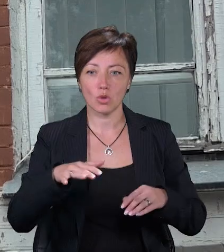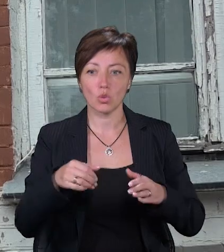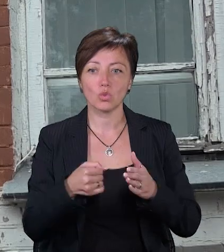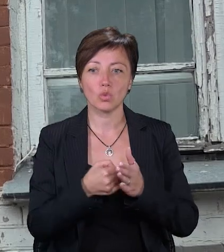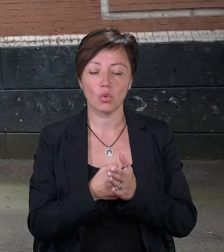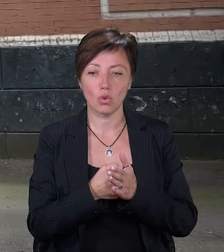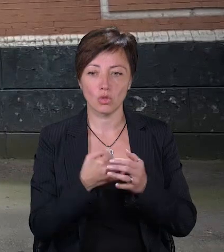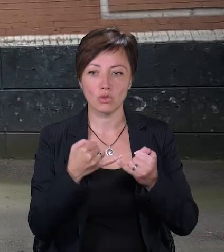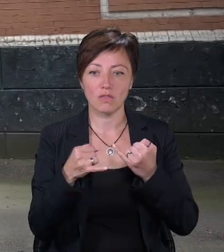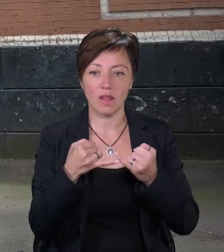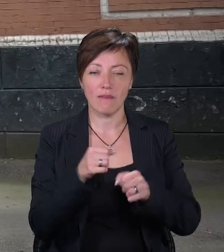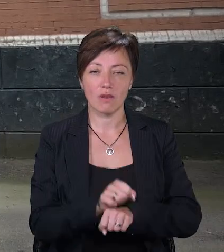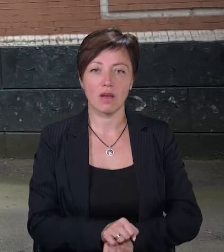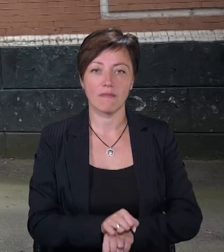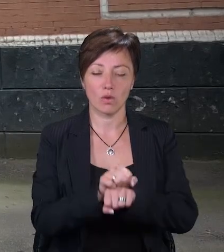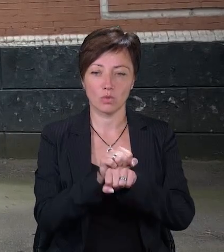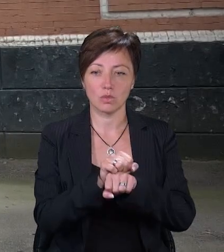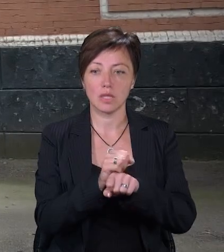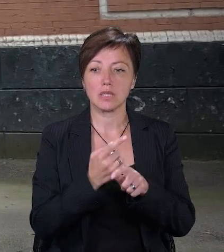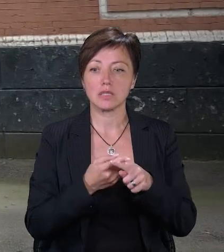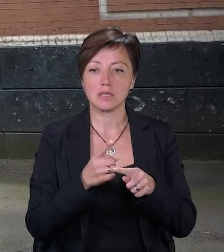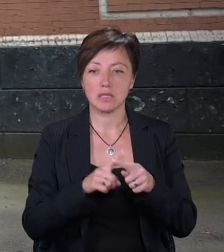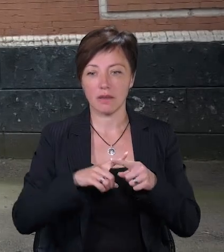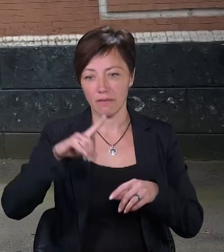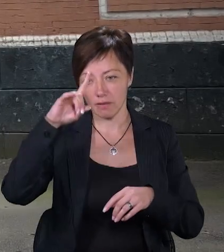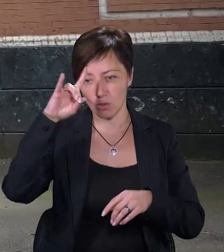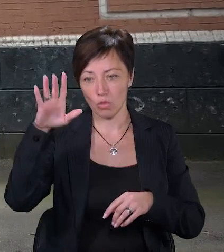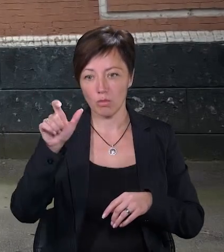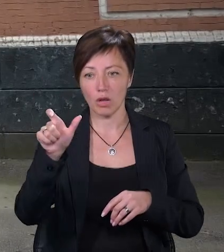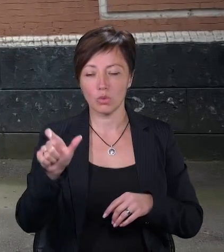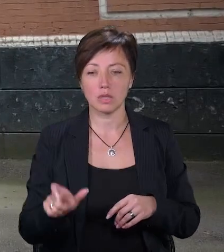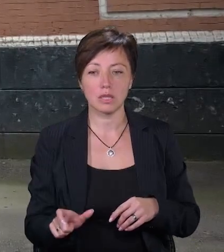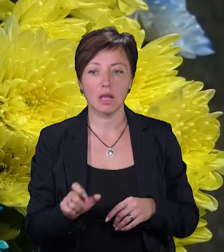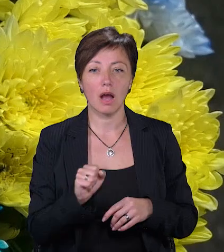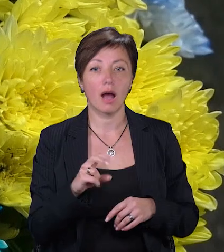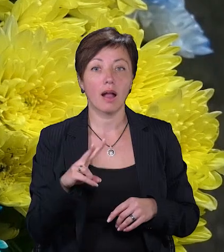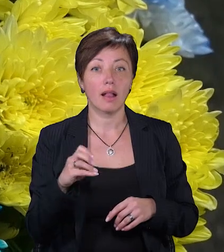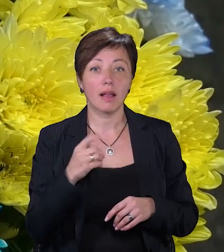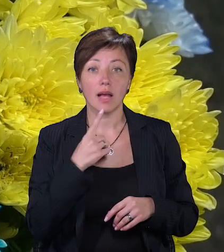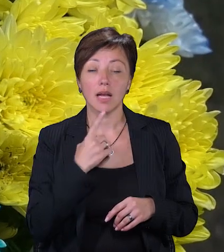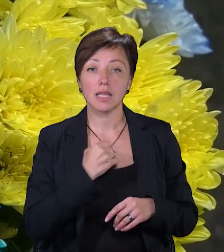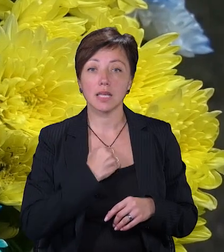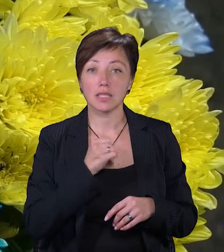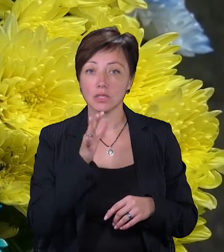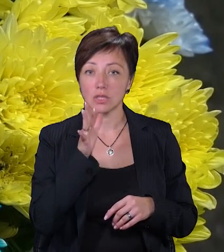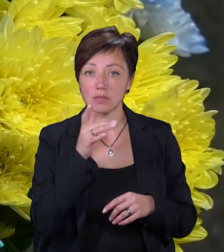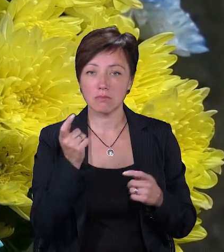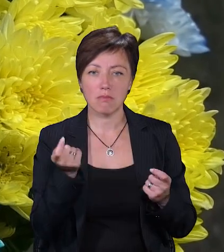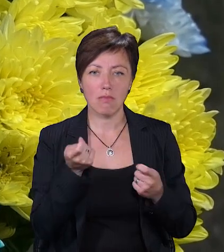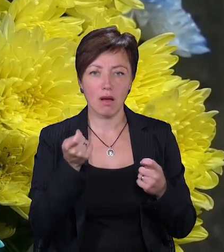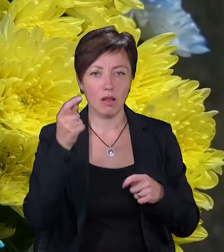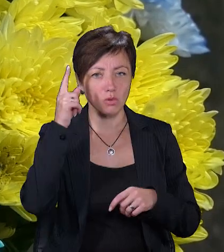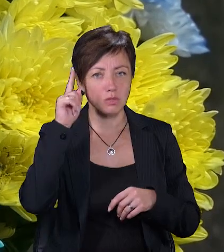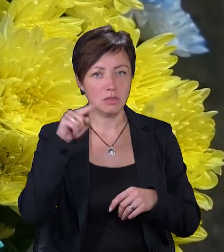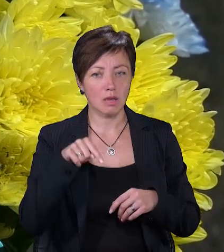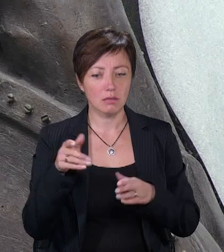Жовтневого перевороту. Це дуже відома людина, але за радянських часів про нього знали дуже мало, тому